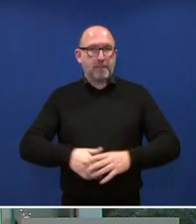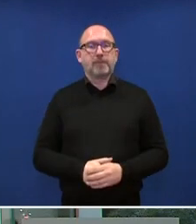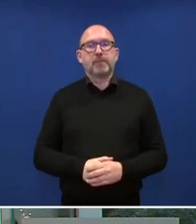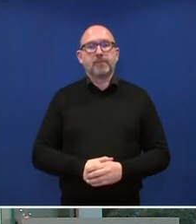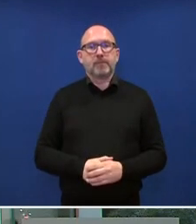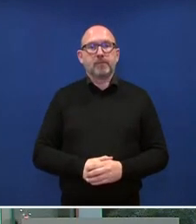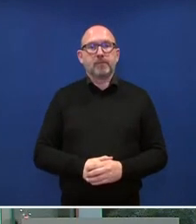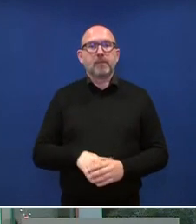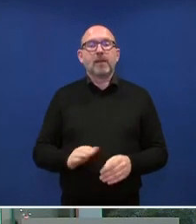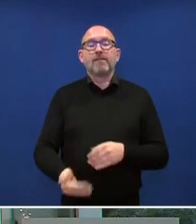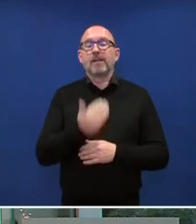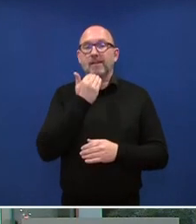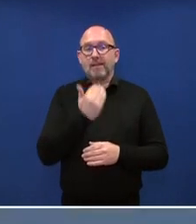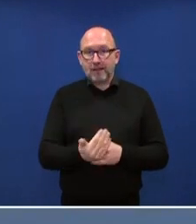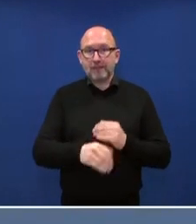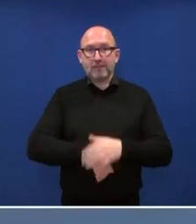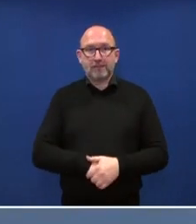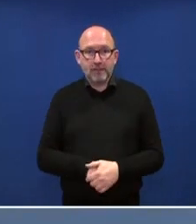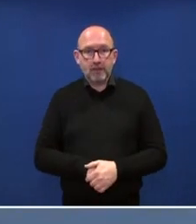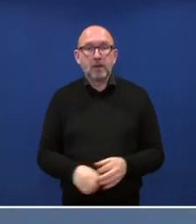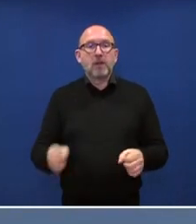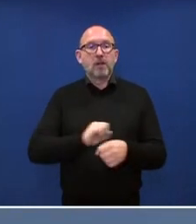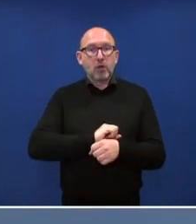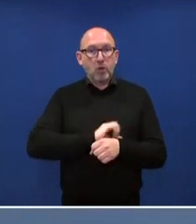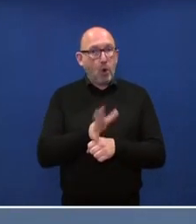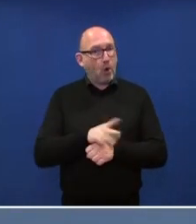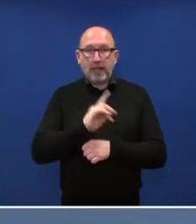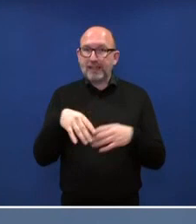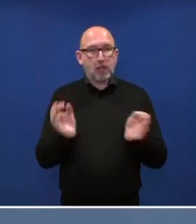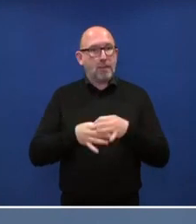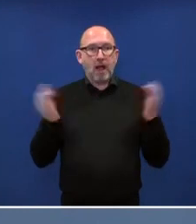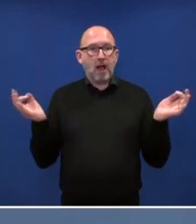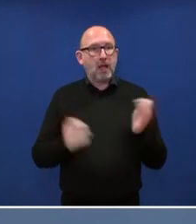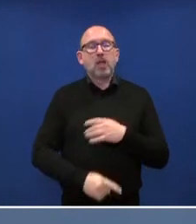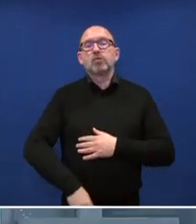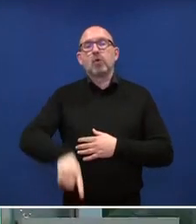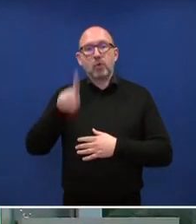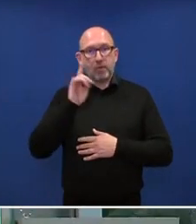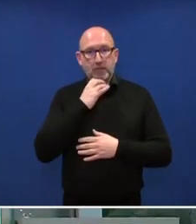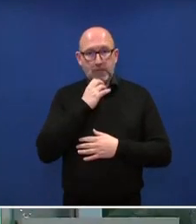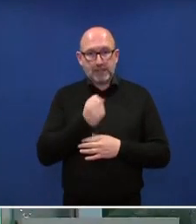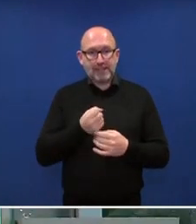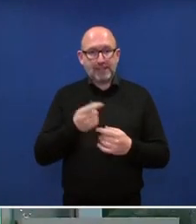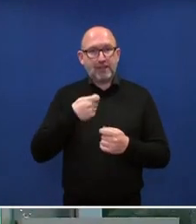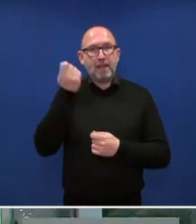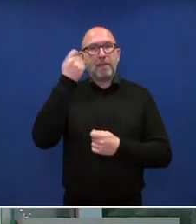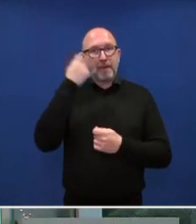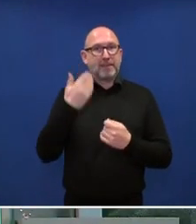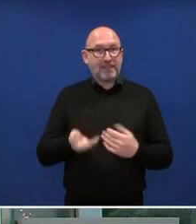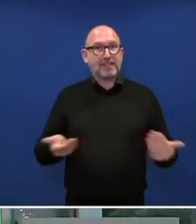Dankeschön. Dafür den Corona-Komplex wollen wir für heute nicht noch mal auf... Ich würde gerne noch, weil ich manchmal geht einem ja noch was durch den Kopf,